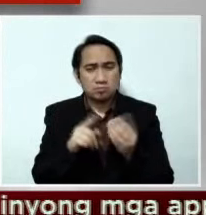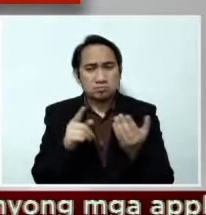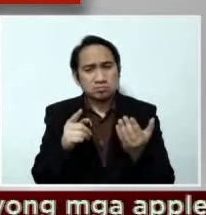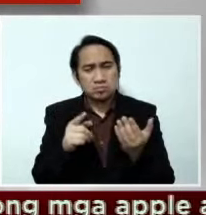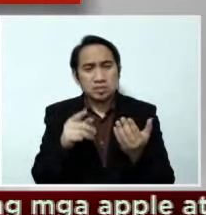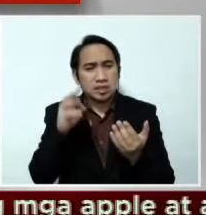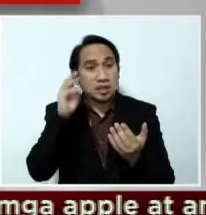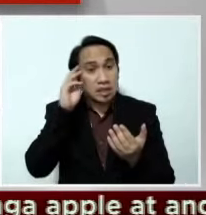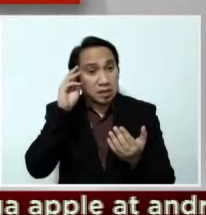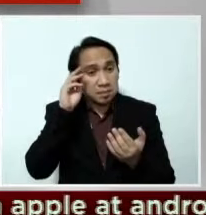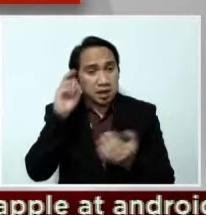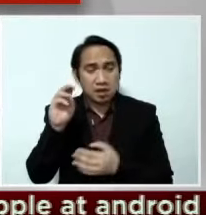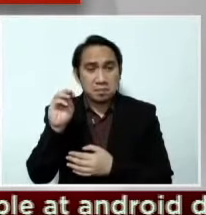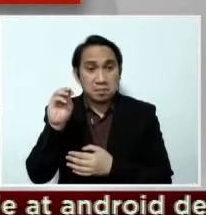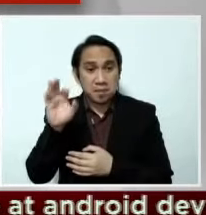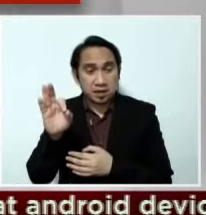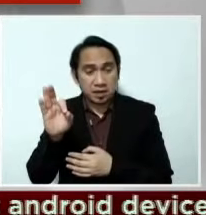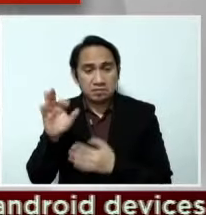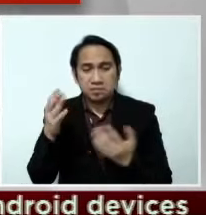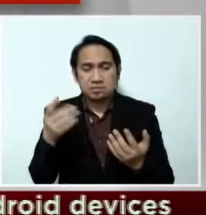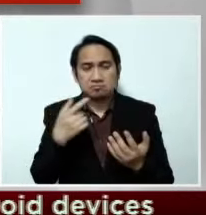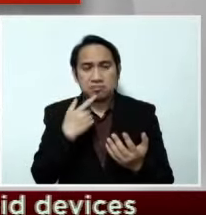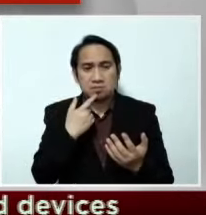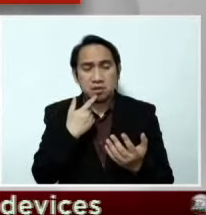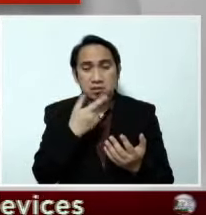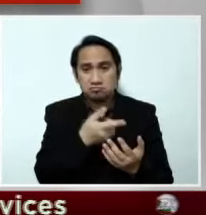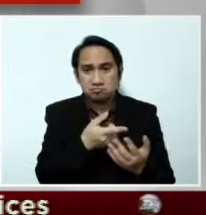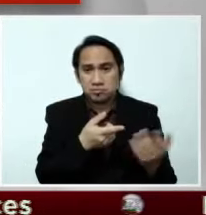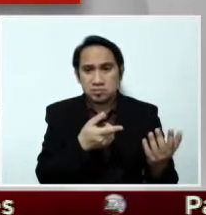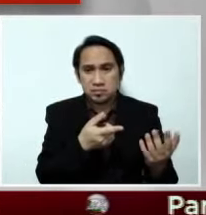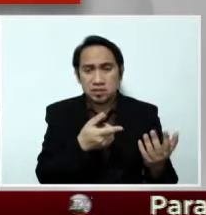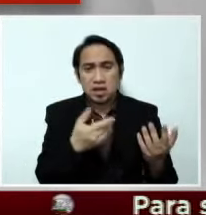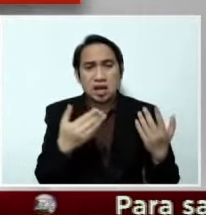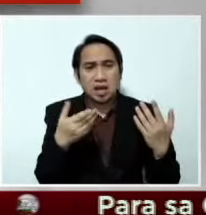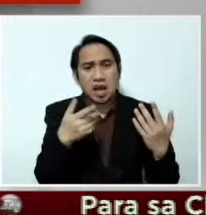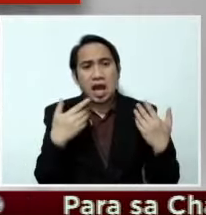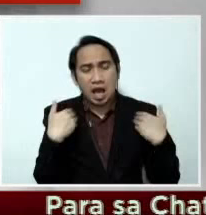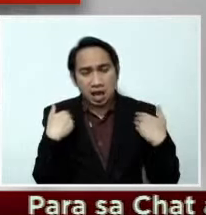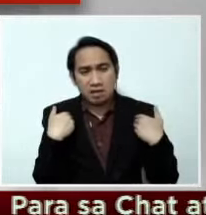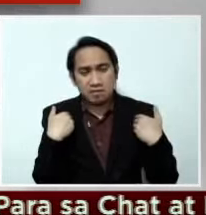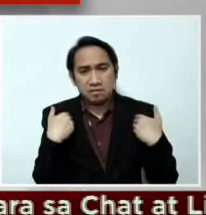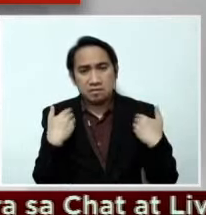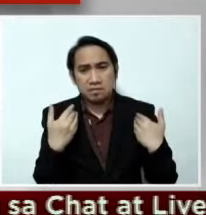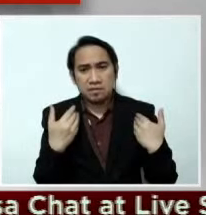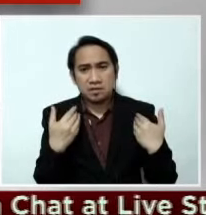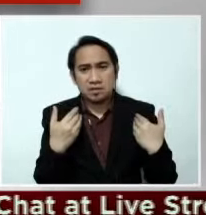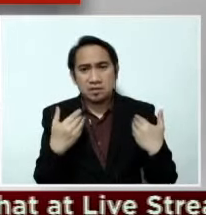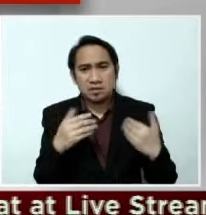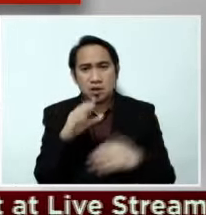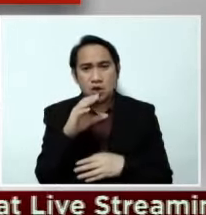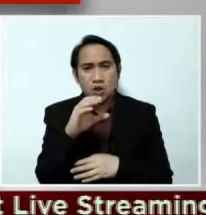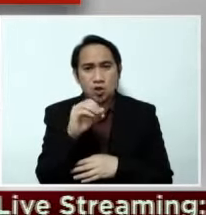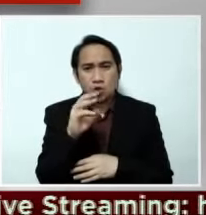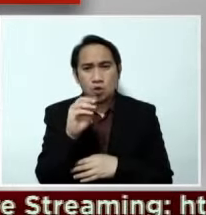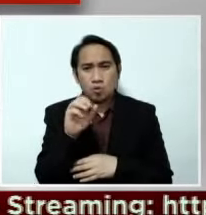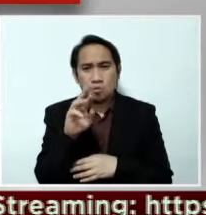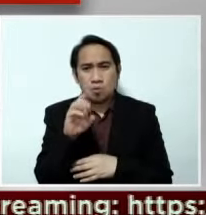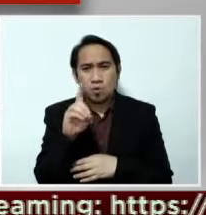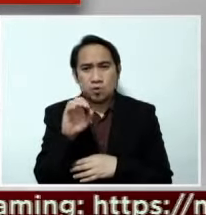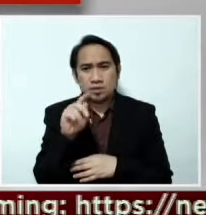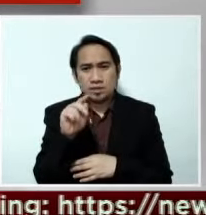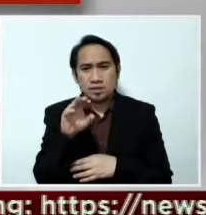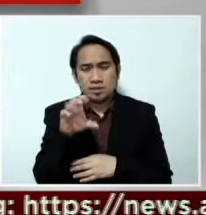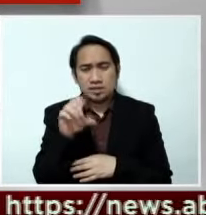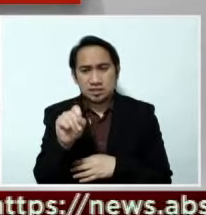to her, yung pong tumingin sa kanyang doktor, si Mark Fernandez pala ay mayroong comorbidities. At alam mo po natin, Ray,